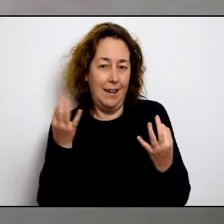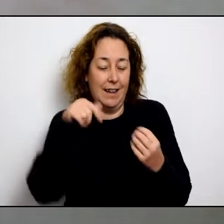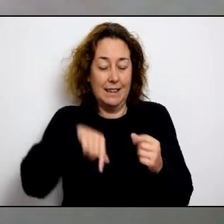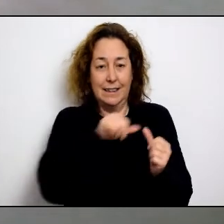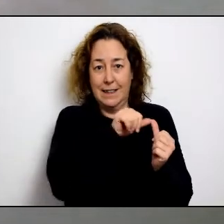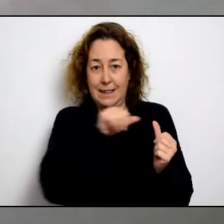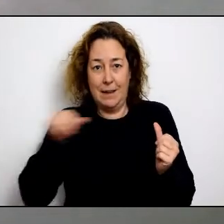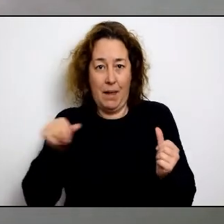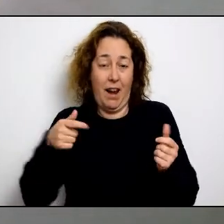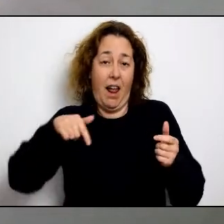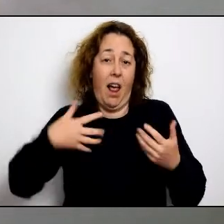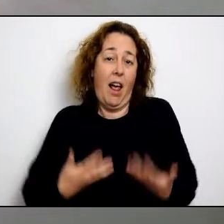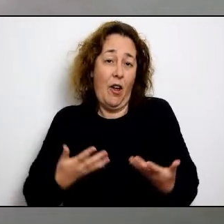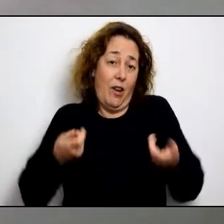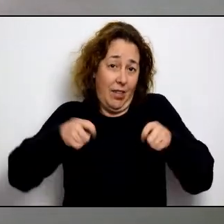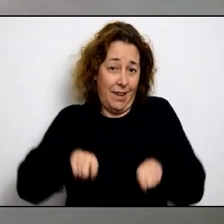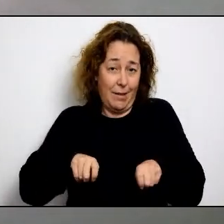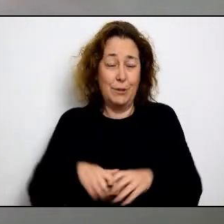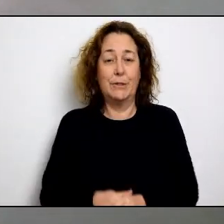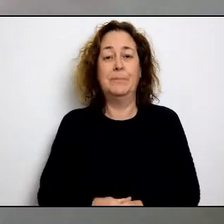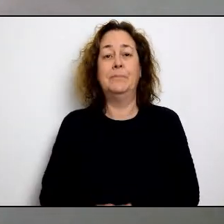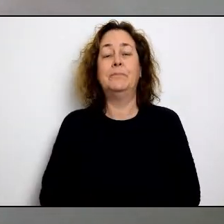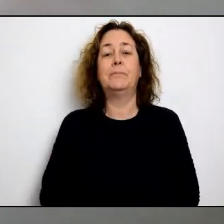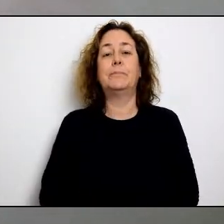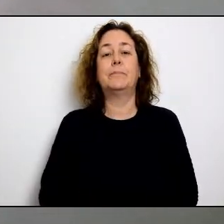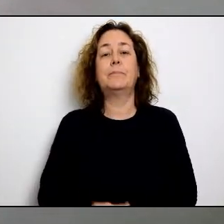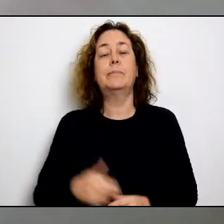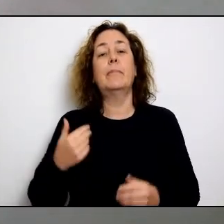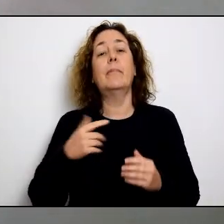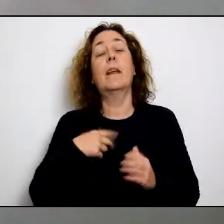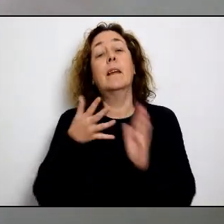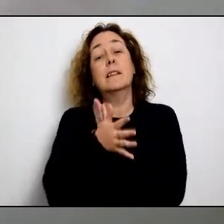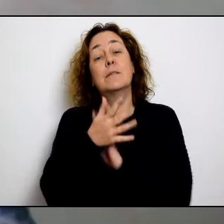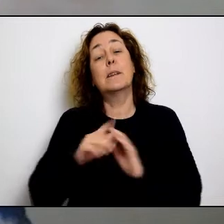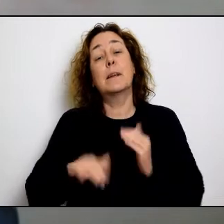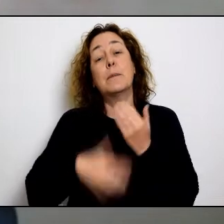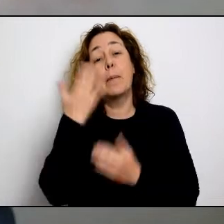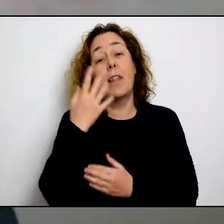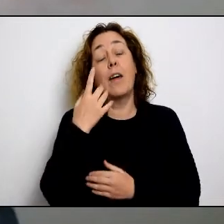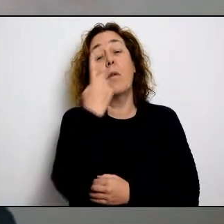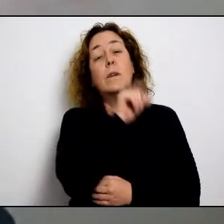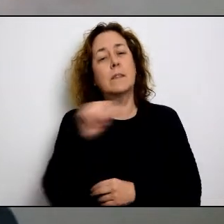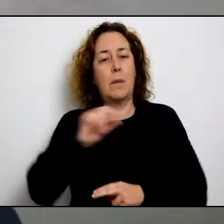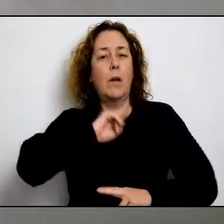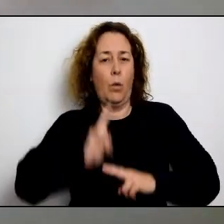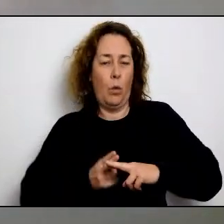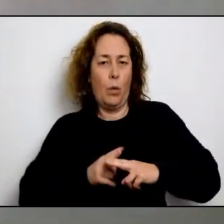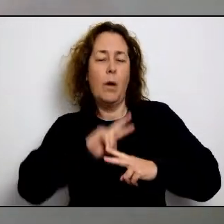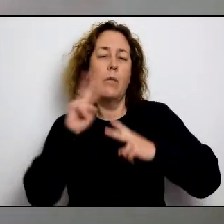del món, per explicar en quin context ens trobem a la nostra illa, en concret, dins d'aquesta setmana que tanquem.